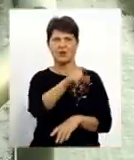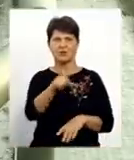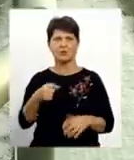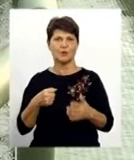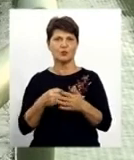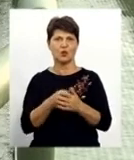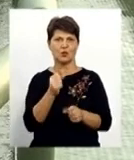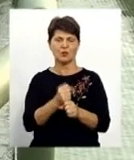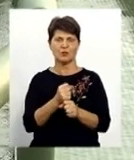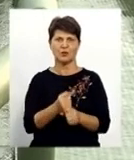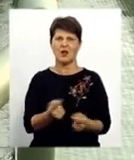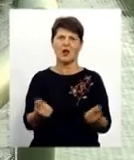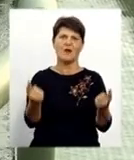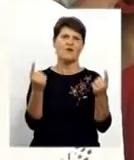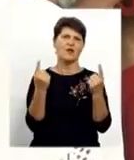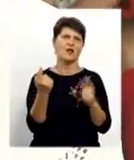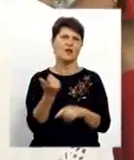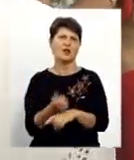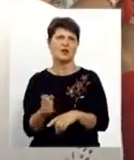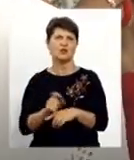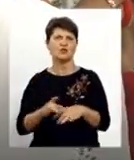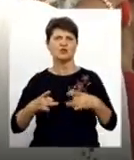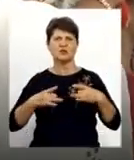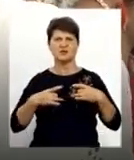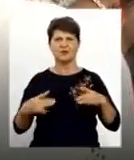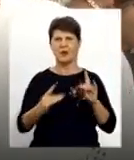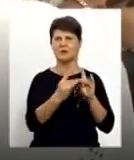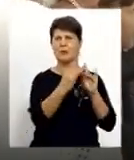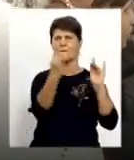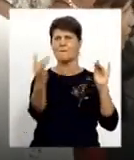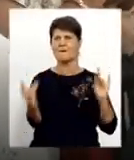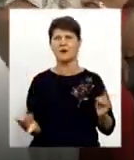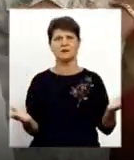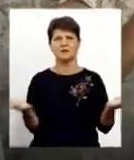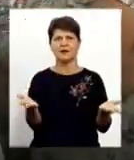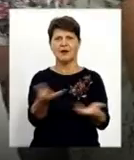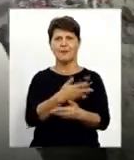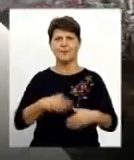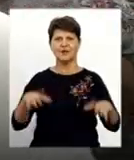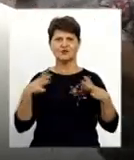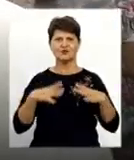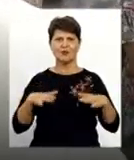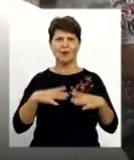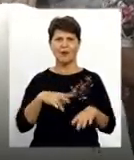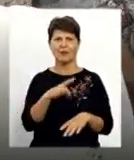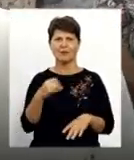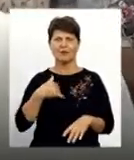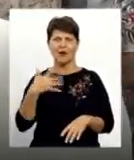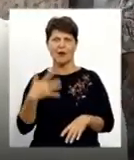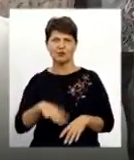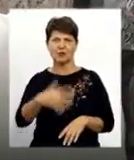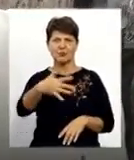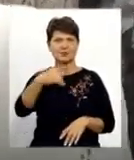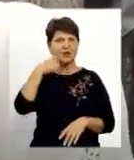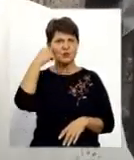Дуже в нас велике свято в Сутизках, міст в нас, якого ми чекали. Я вже в Сутизці 50